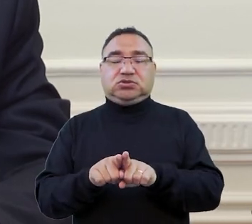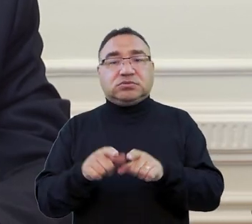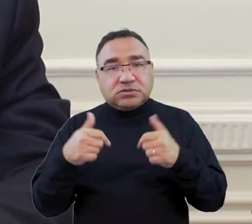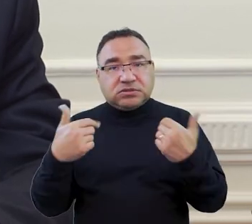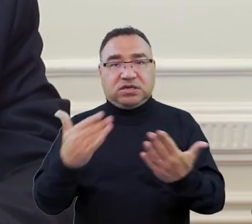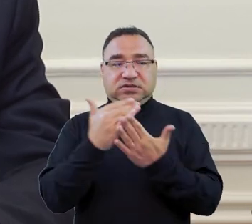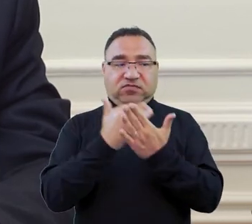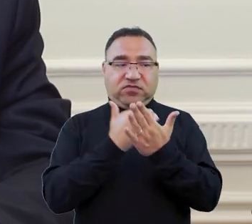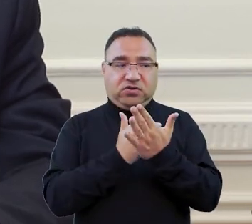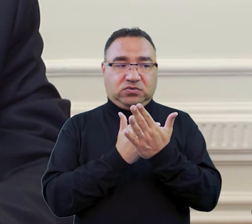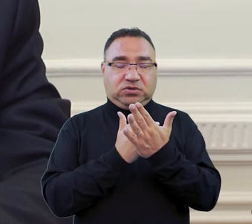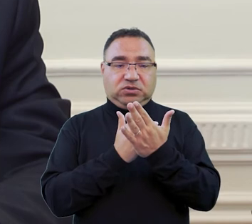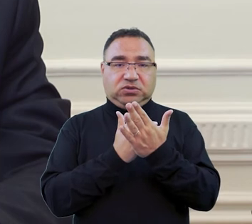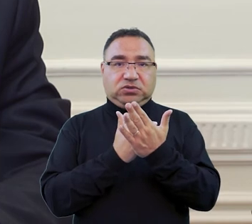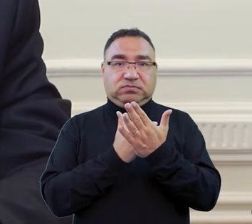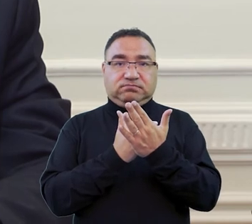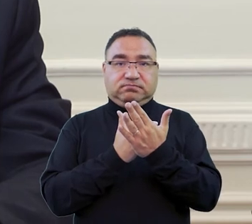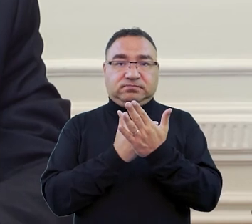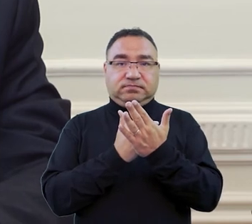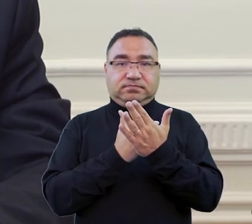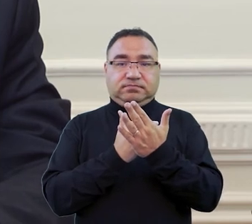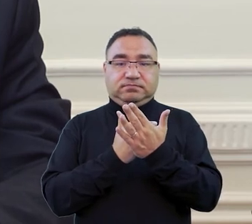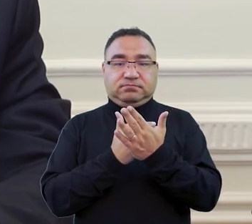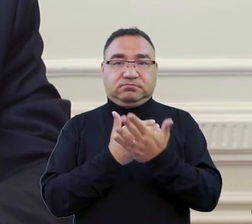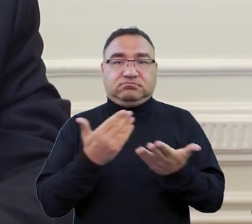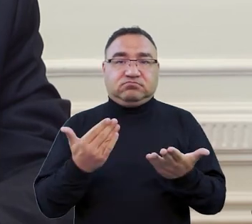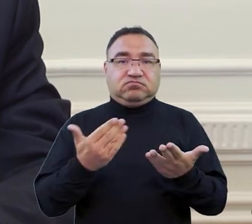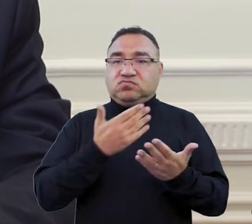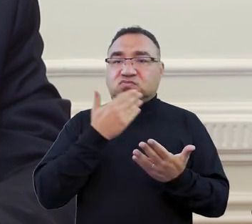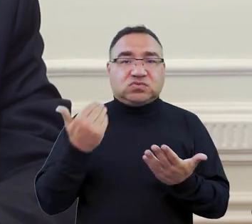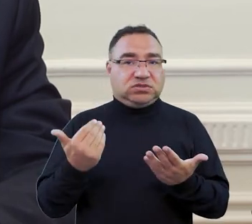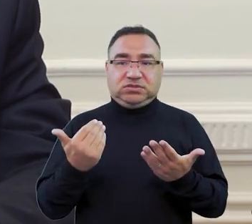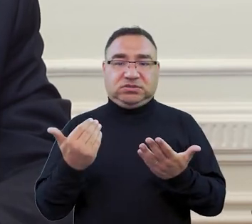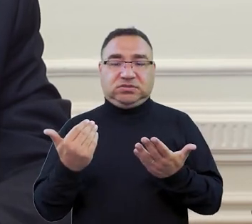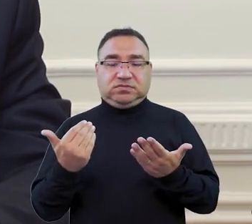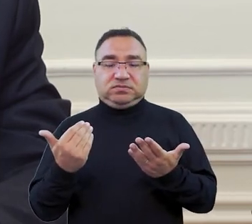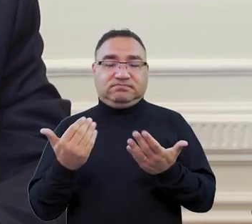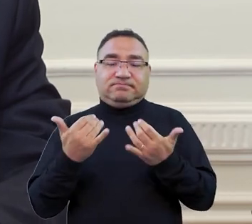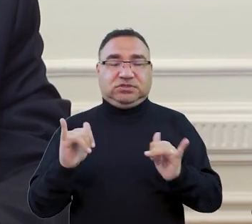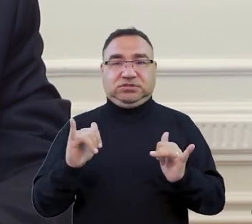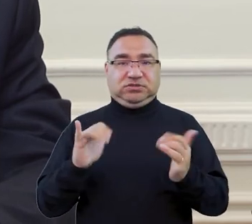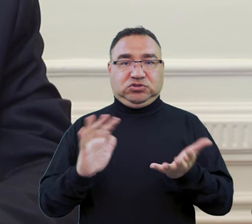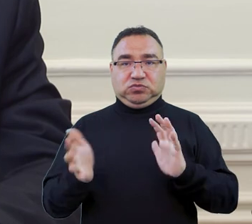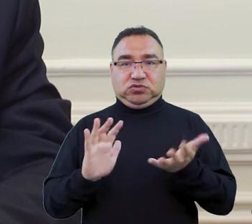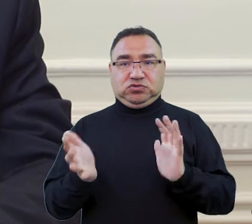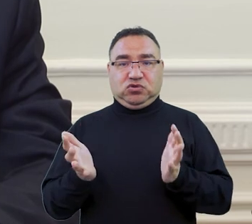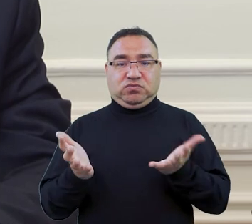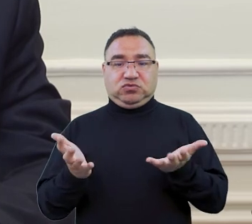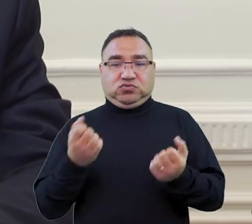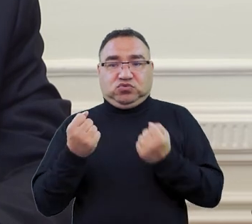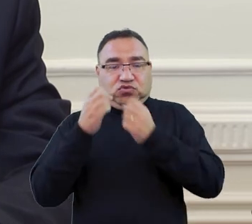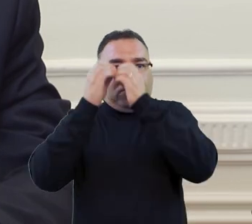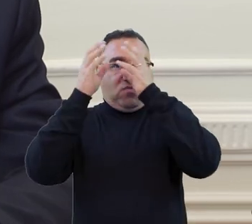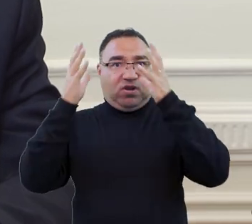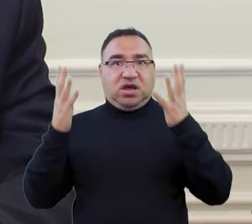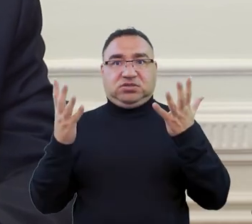możliwości stwarzać no bo nie ma tutaj jakiejś innej wersji i trudno sobie